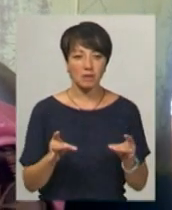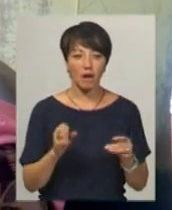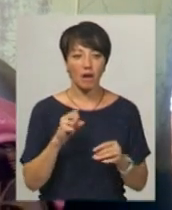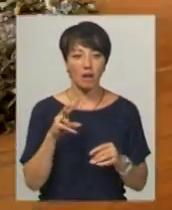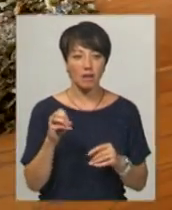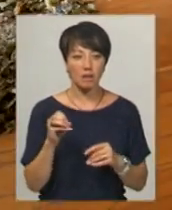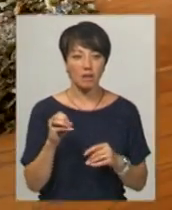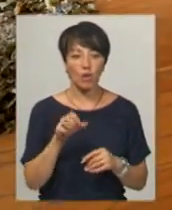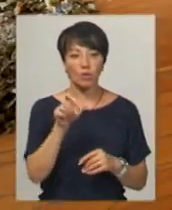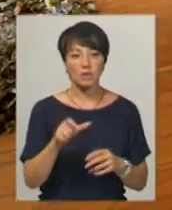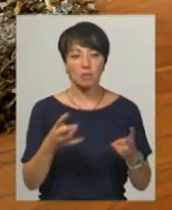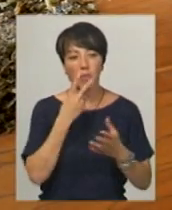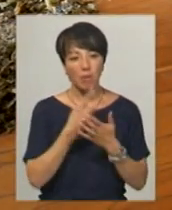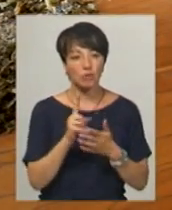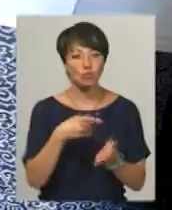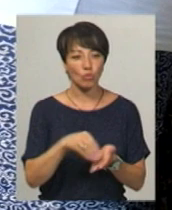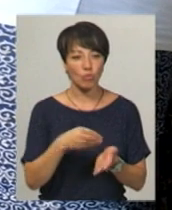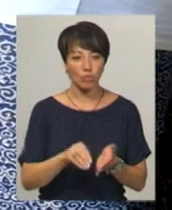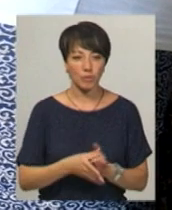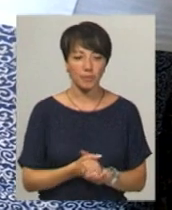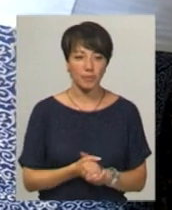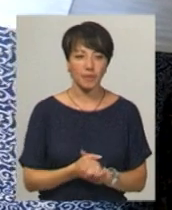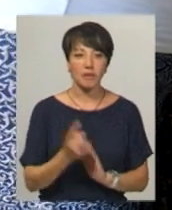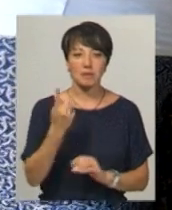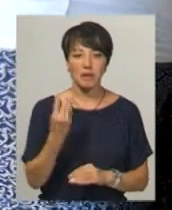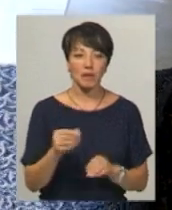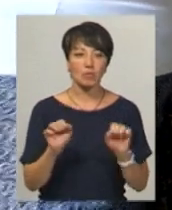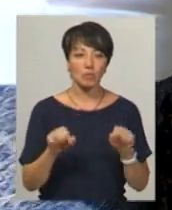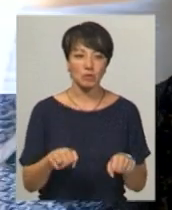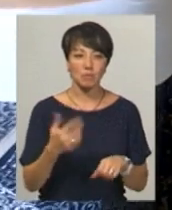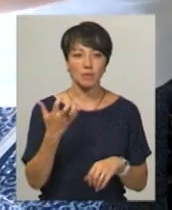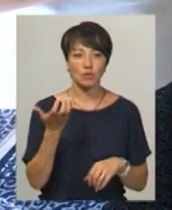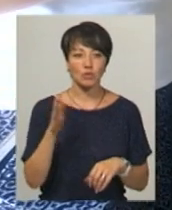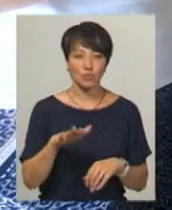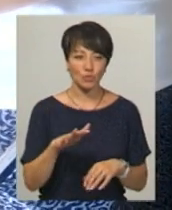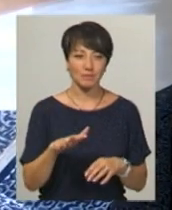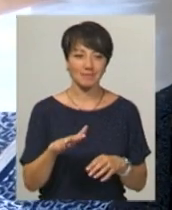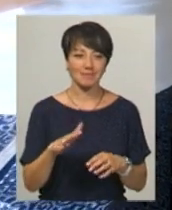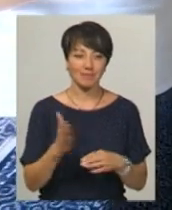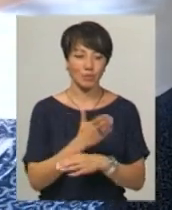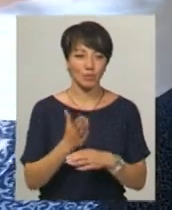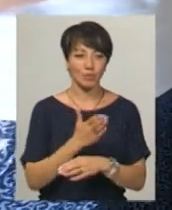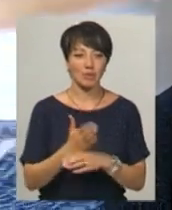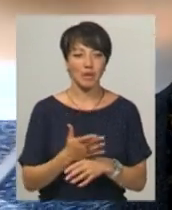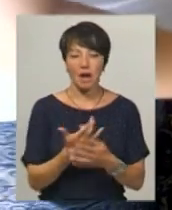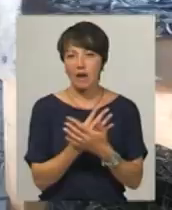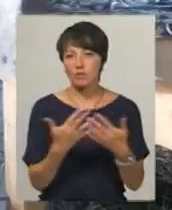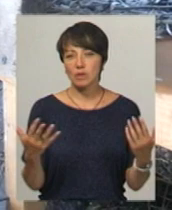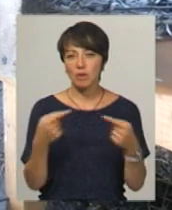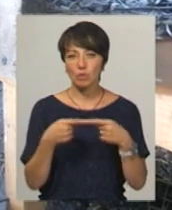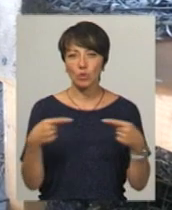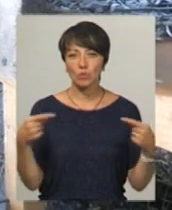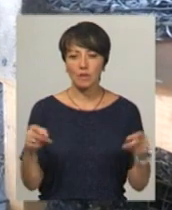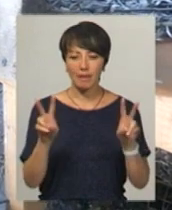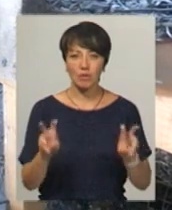але людині треба бачити, що вона купляє. За день можемо і 500 штук. За словами Олени Продивус, асортимент продукції та